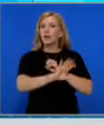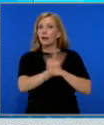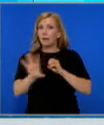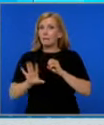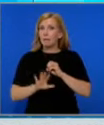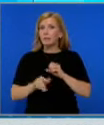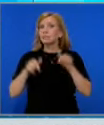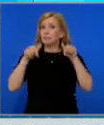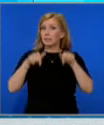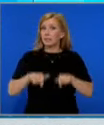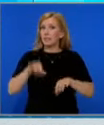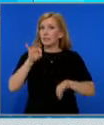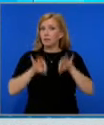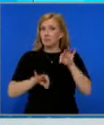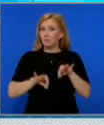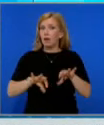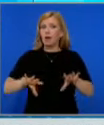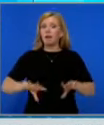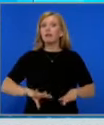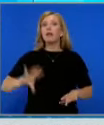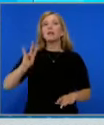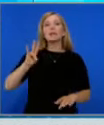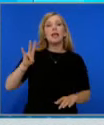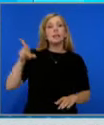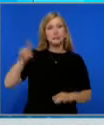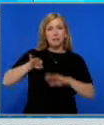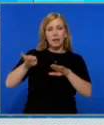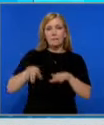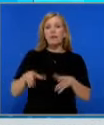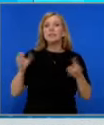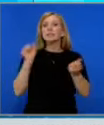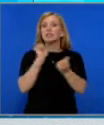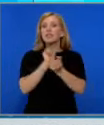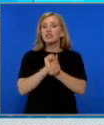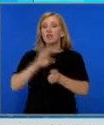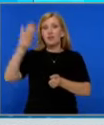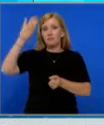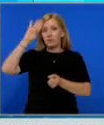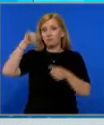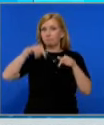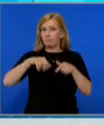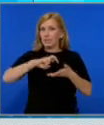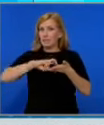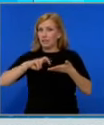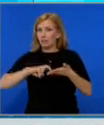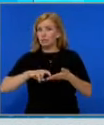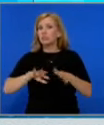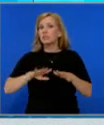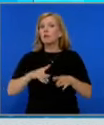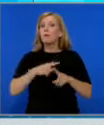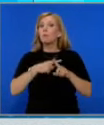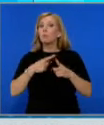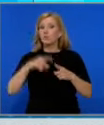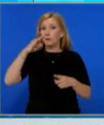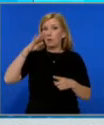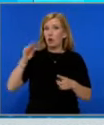предстоящите местни избори. В Несебър е задържан шефът на местни данъци и такси в общината с близо половин милион лева. Как